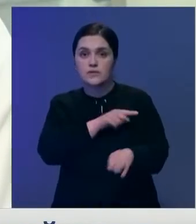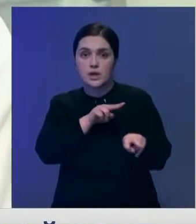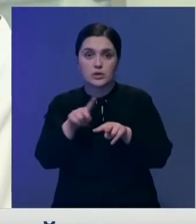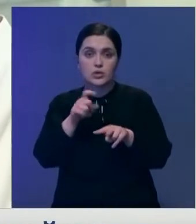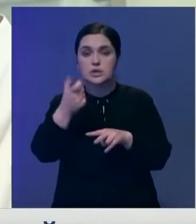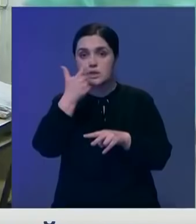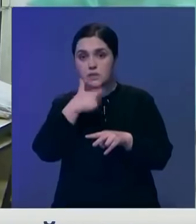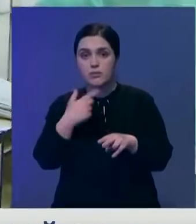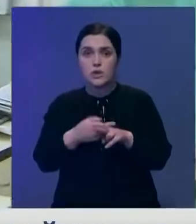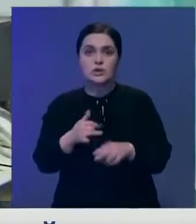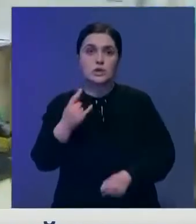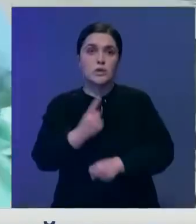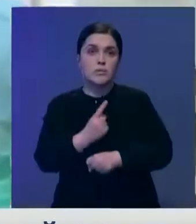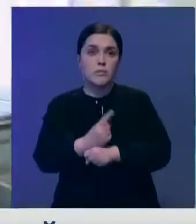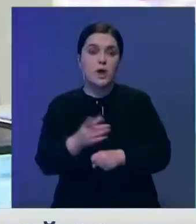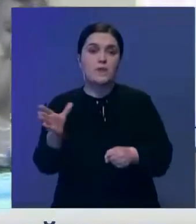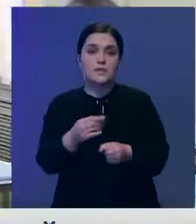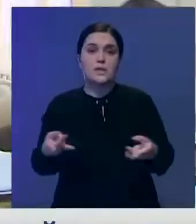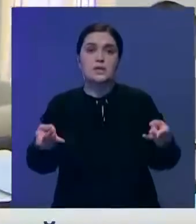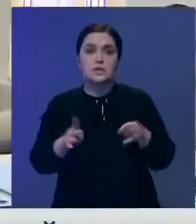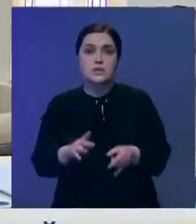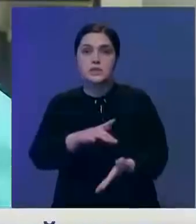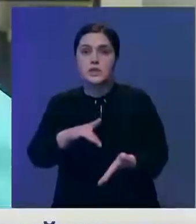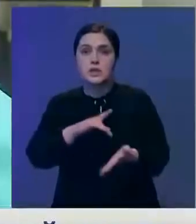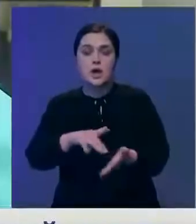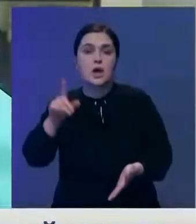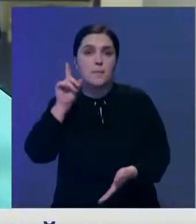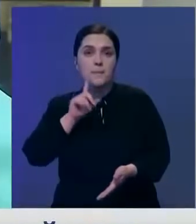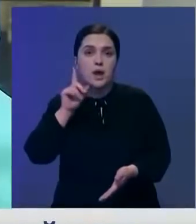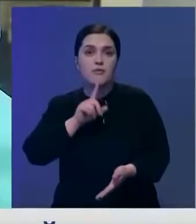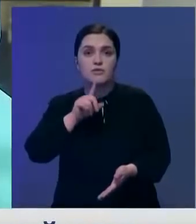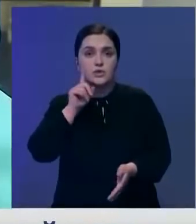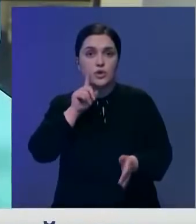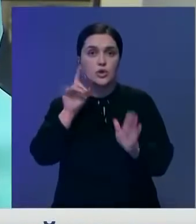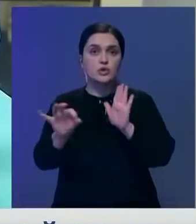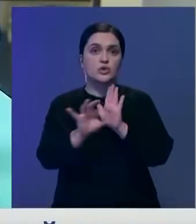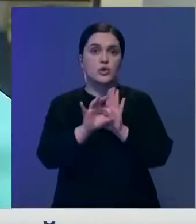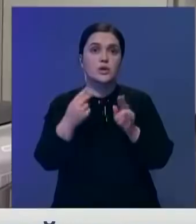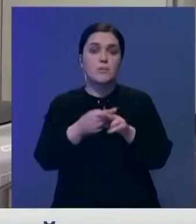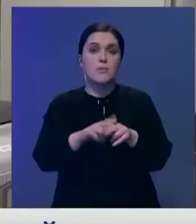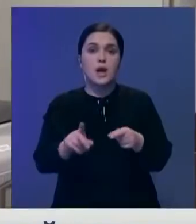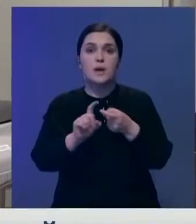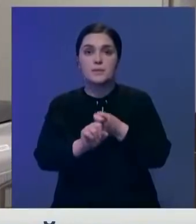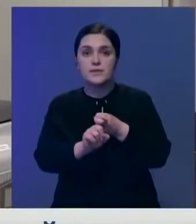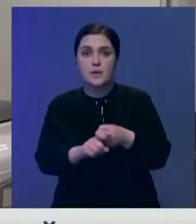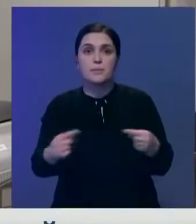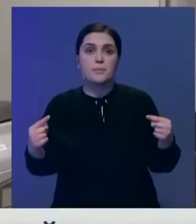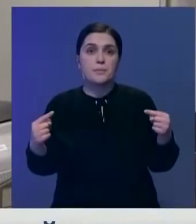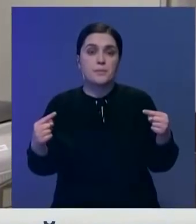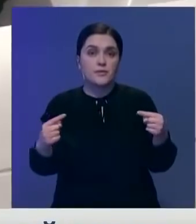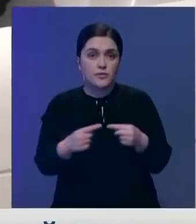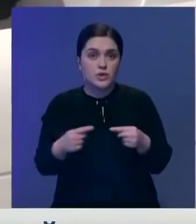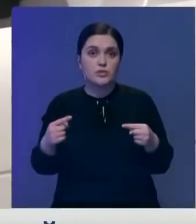усиливается контроль за соблюдением действующих запретов. Все остальные регионы пока в зеленой зоне. Всего с начала пандемии